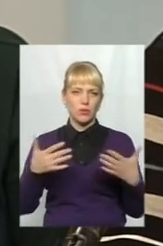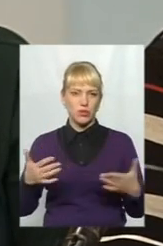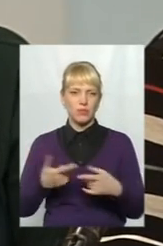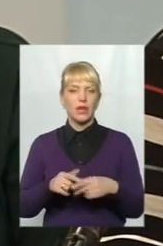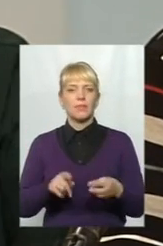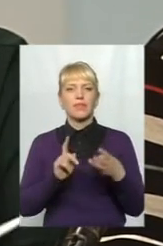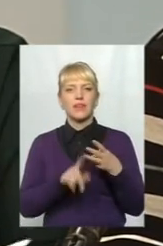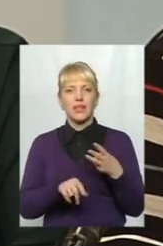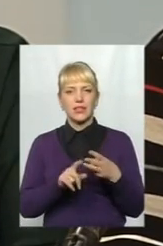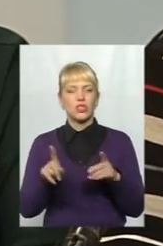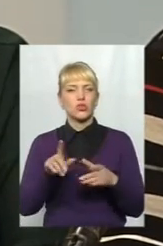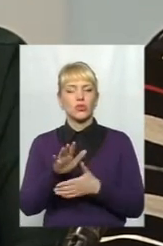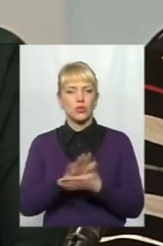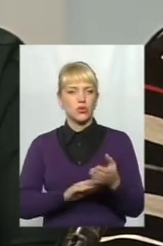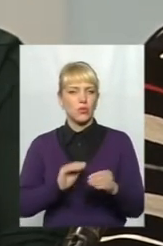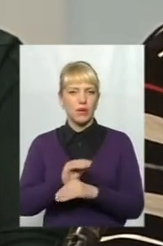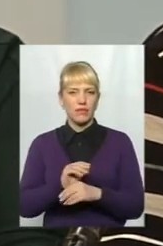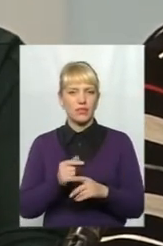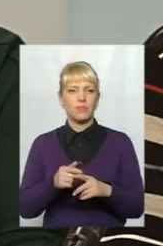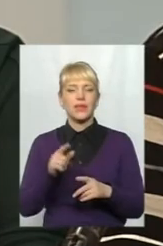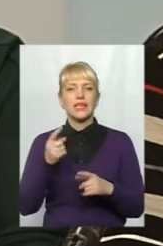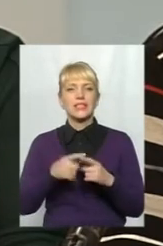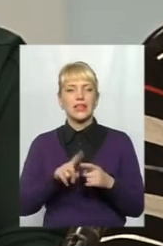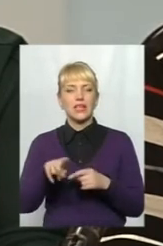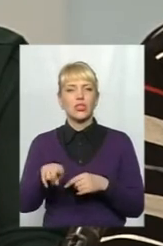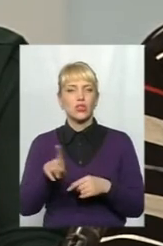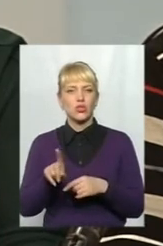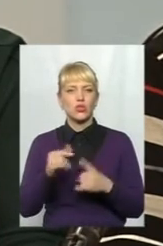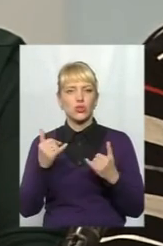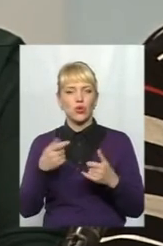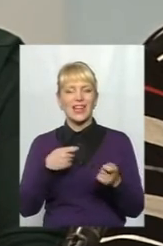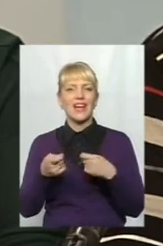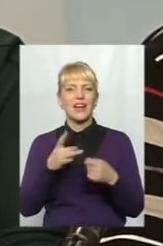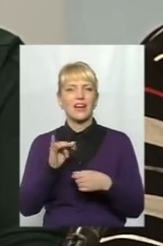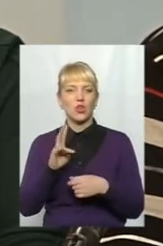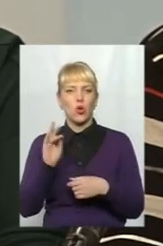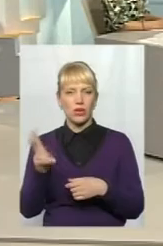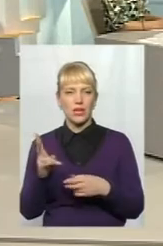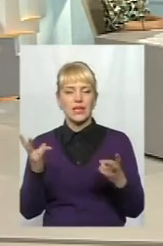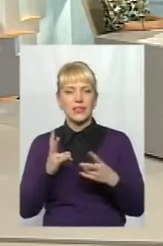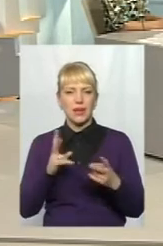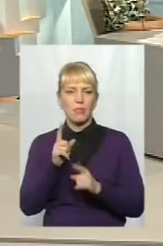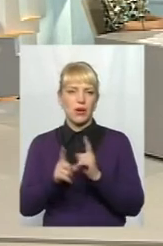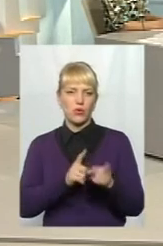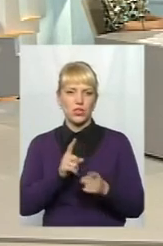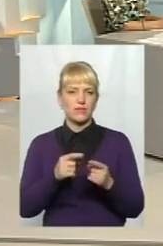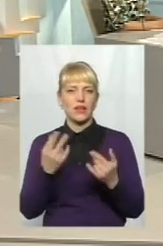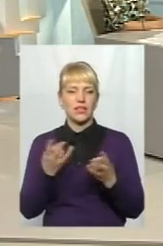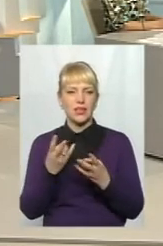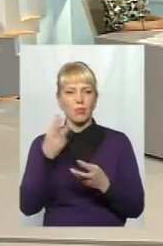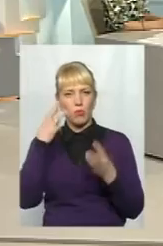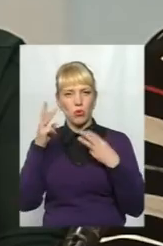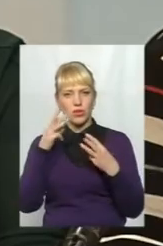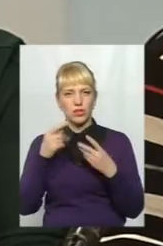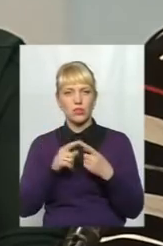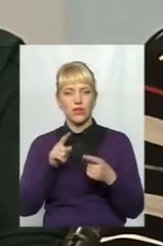Третій, що далі, що додати можу. Це те, що сьогодні навіть і ринок, його необхідно модернізувати. Його необхідно модернізувати